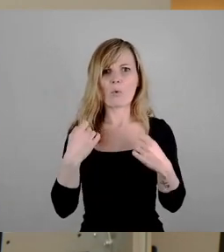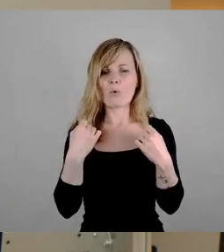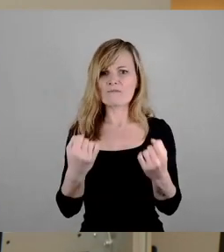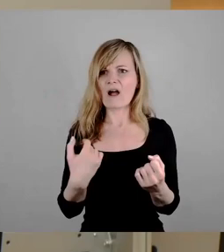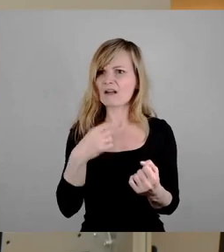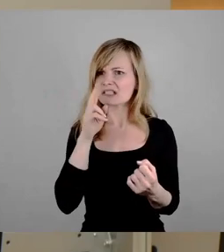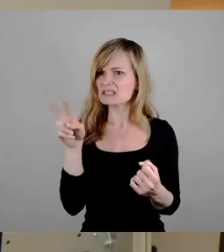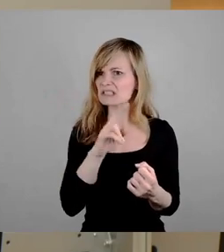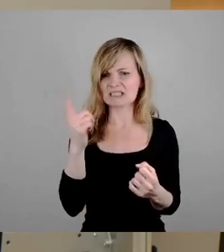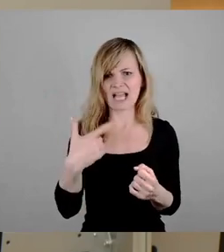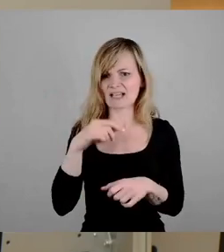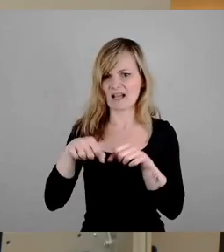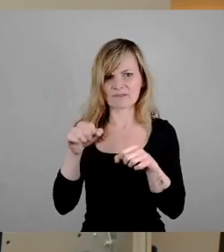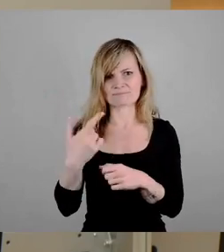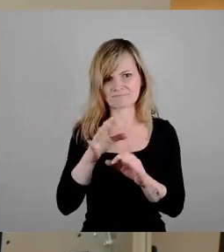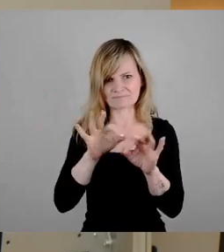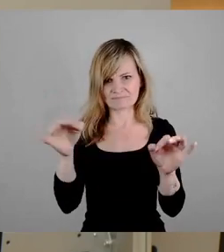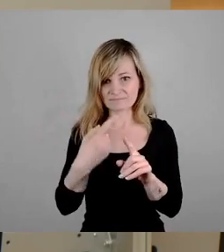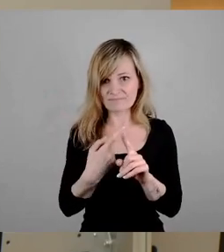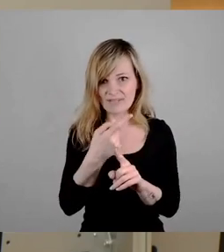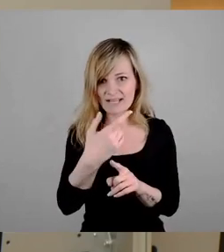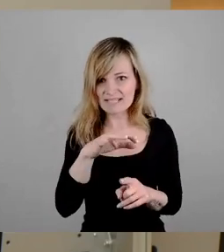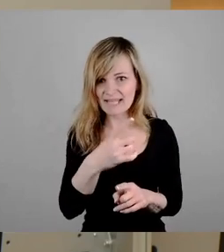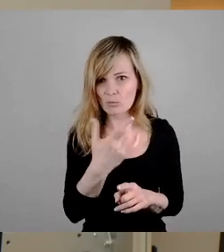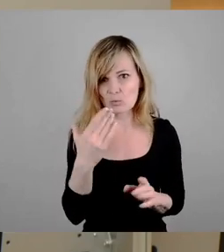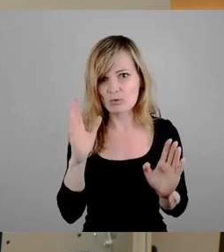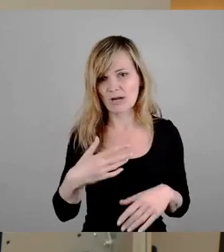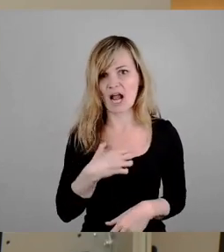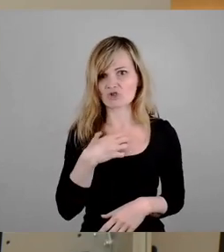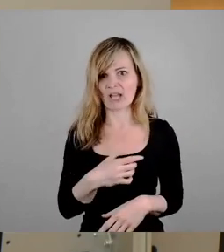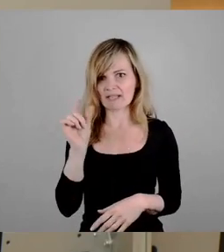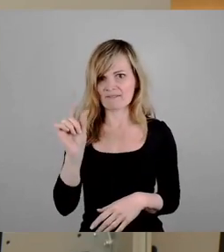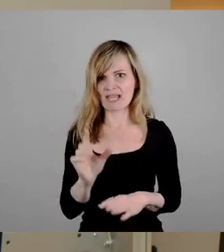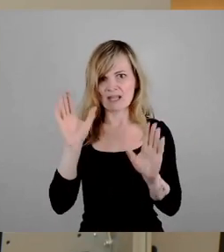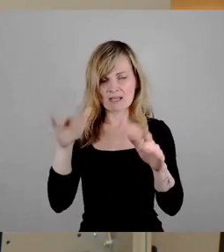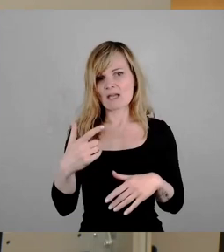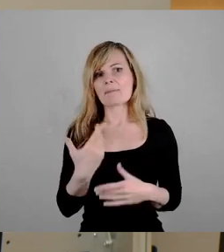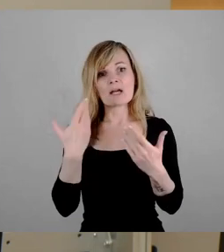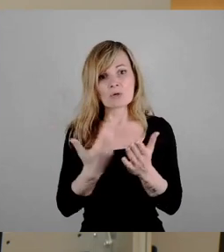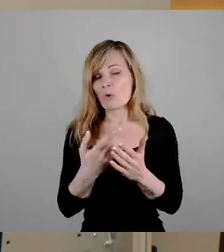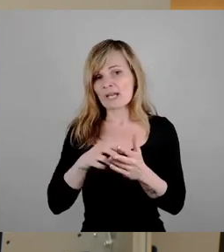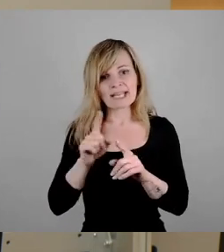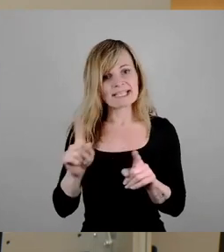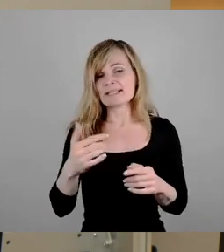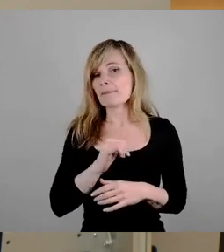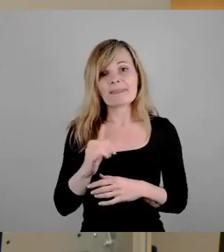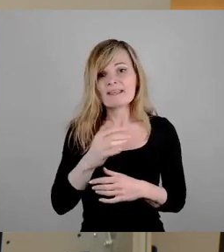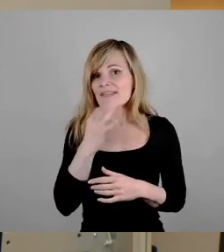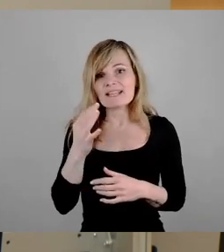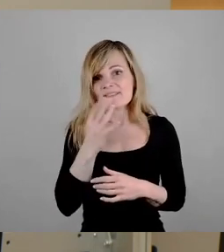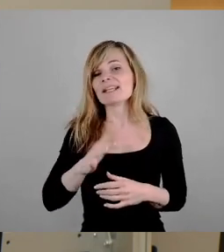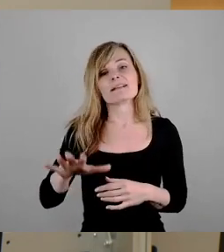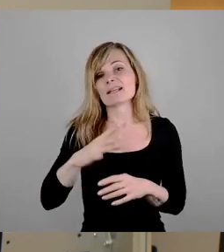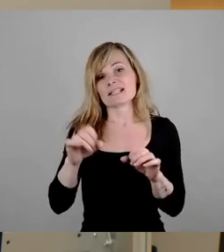Also beim Besten. Ja, ihr habt es ja gezählt von der CDU, also ist ja erschreckend. Aber das wird nicht immer so gehen, sondern wir werden an ganz vielen Stellen immer die Situation